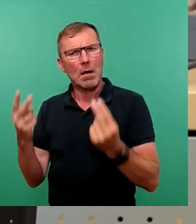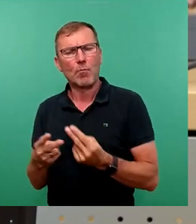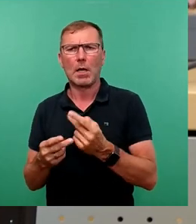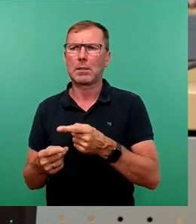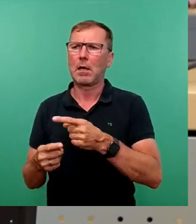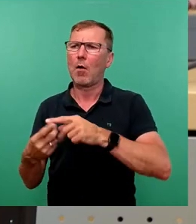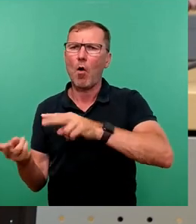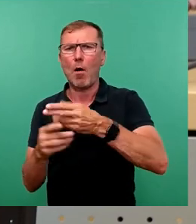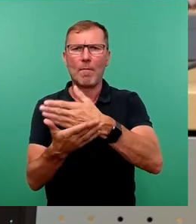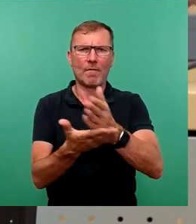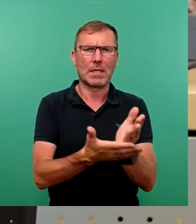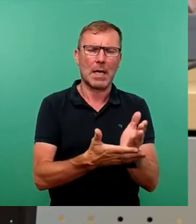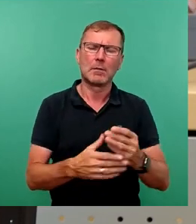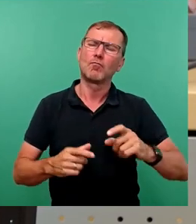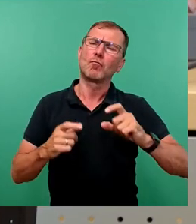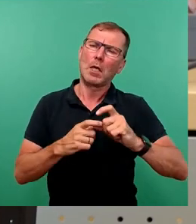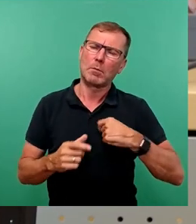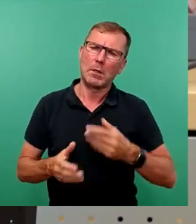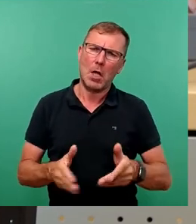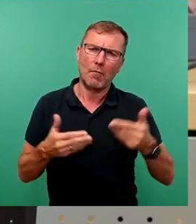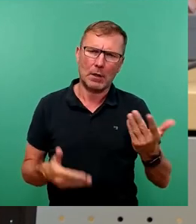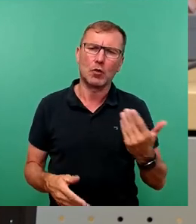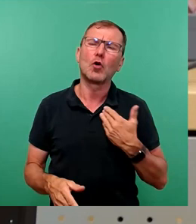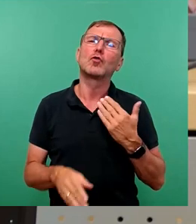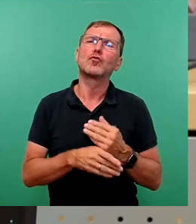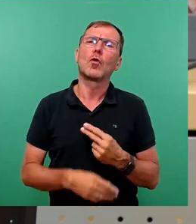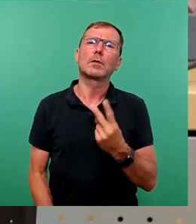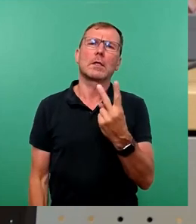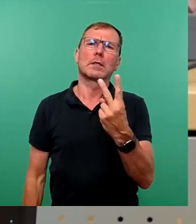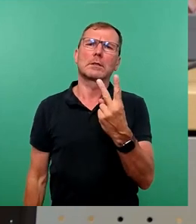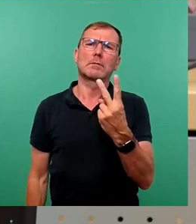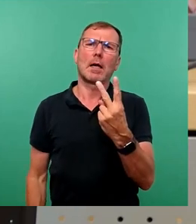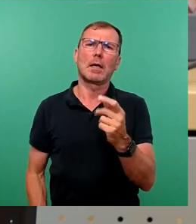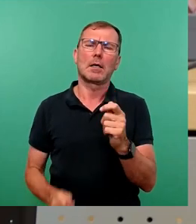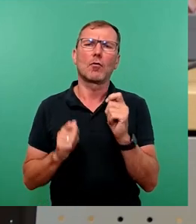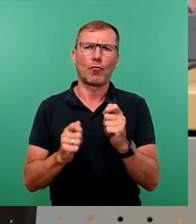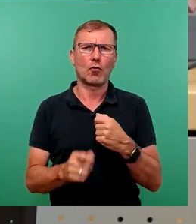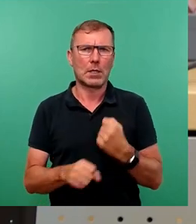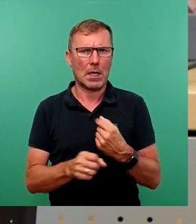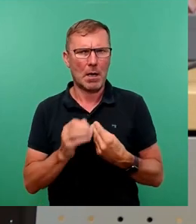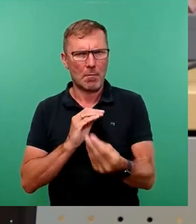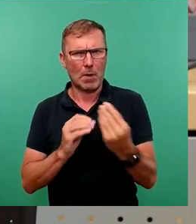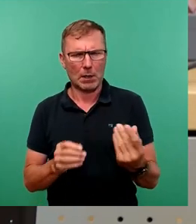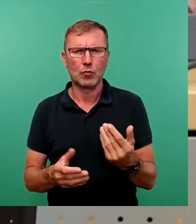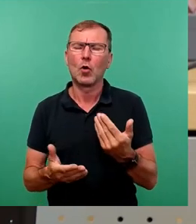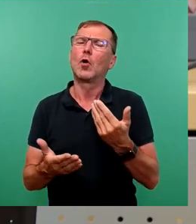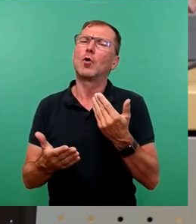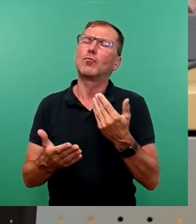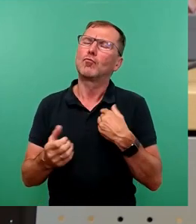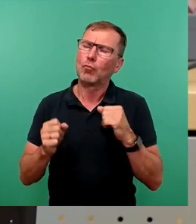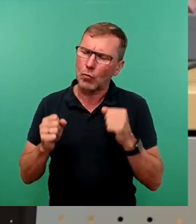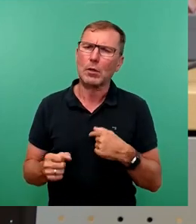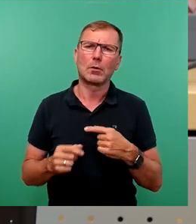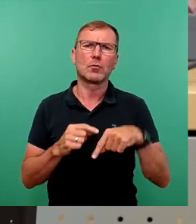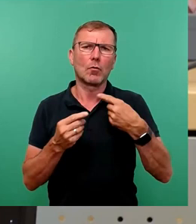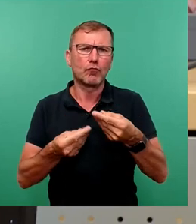umverteilen. Als SPD-Fraktion haben wir da schon zwei, würden wir gerne zwei Vorschläge machen. Wir können uns gerne auch darüber